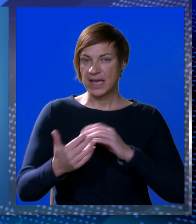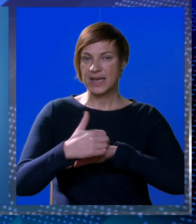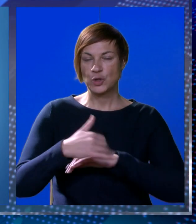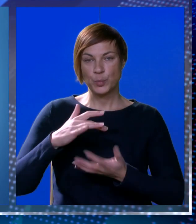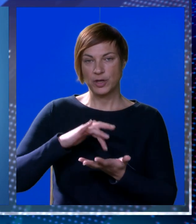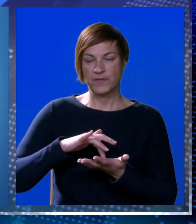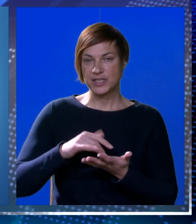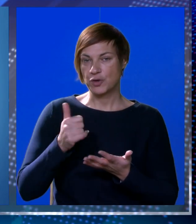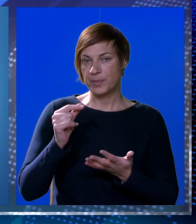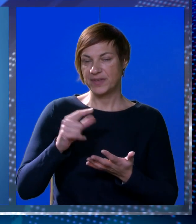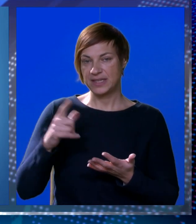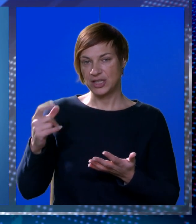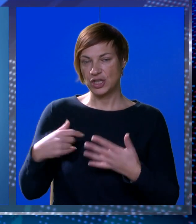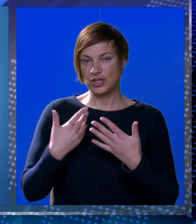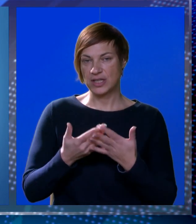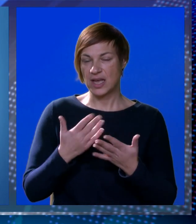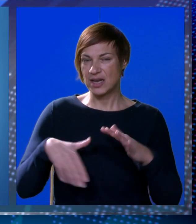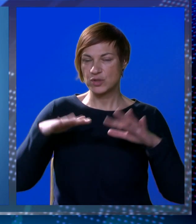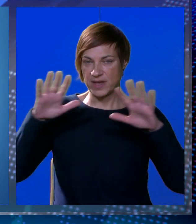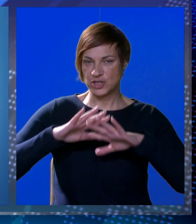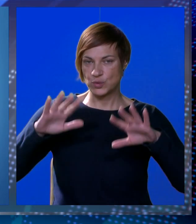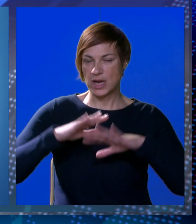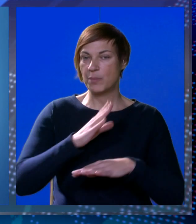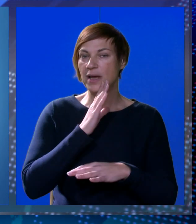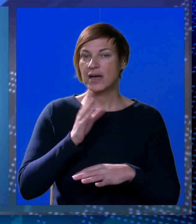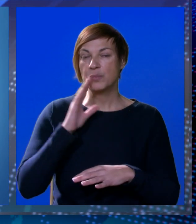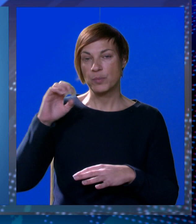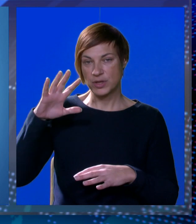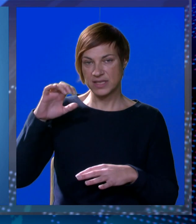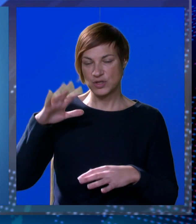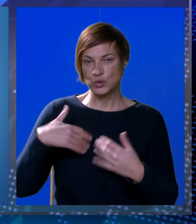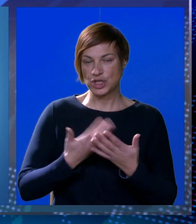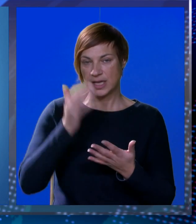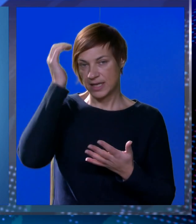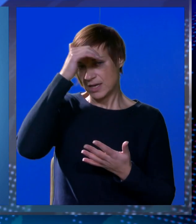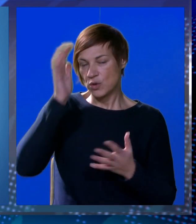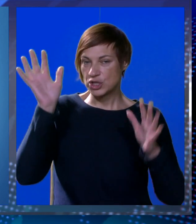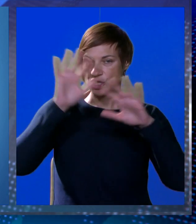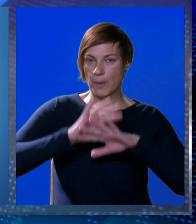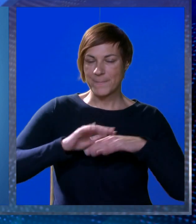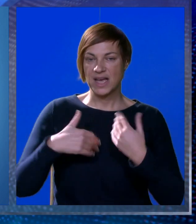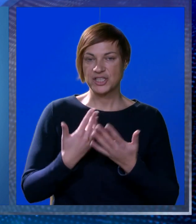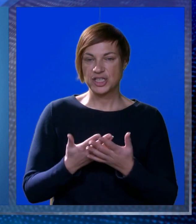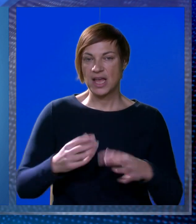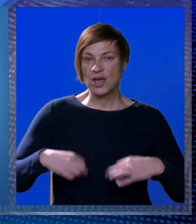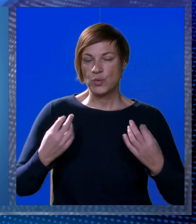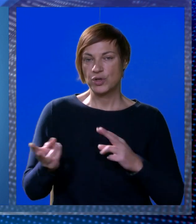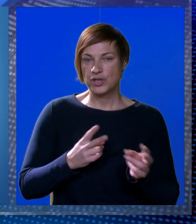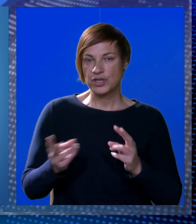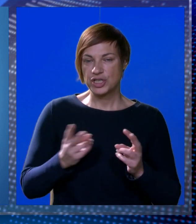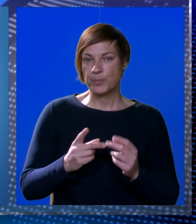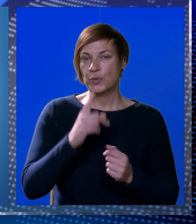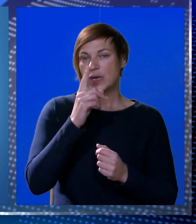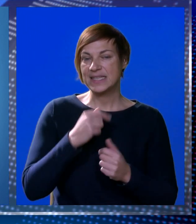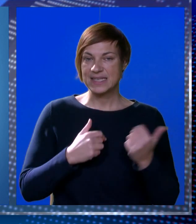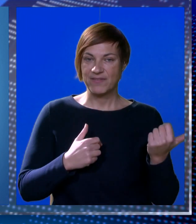Na Dubrovačkom području prvi dio dana uz nešto veću naoblaku dok poslje podne sunčanije, a noć također oblačna. Ujutro će